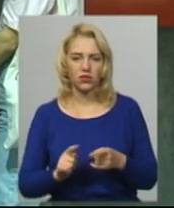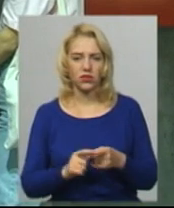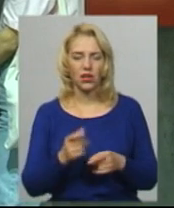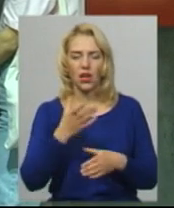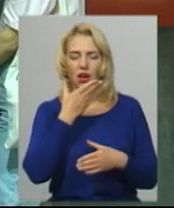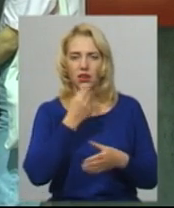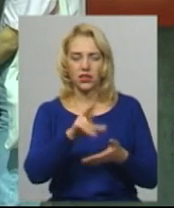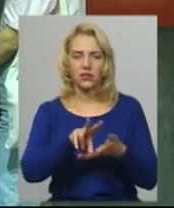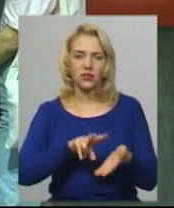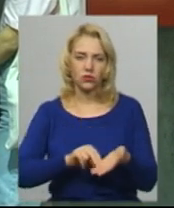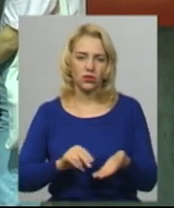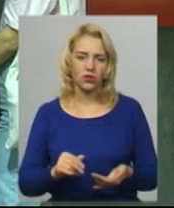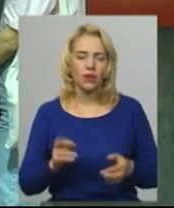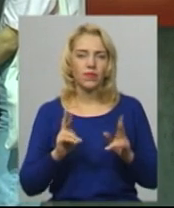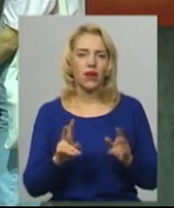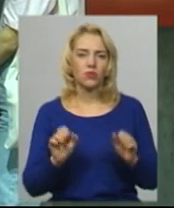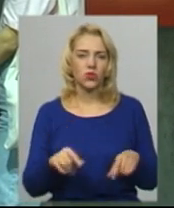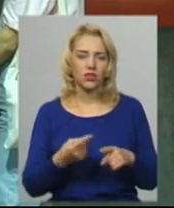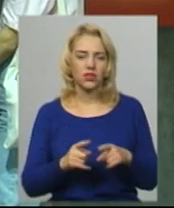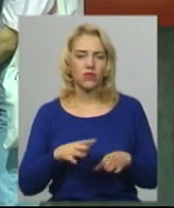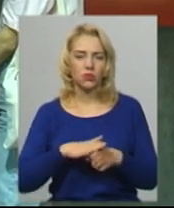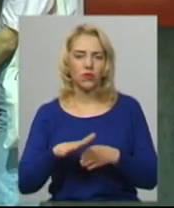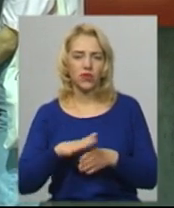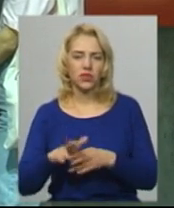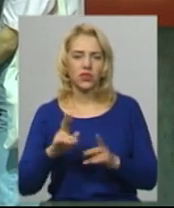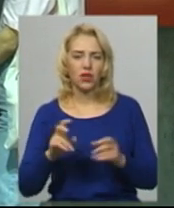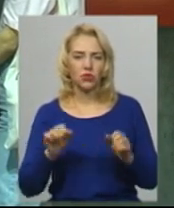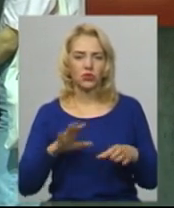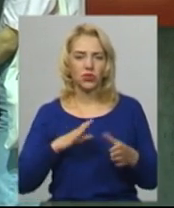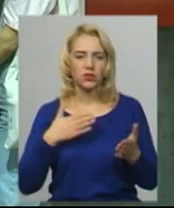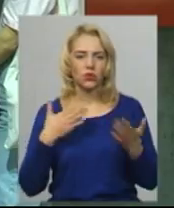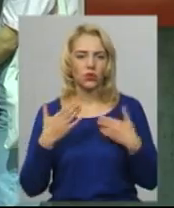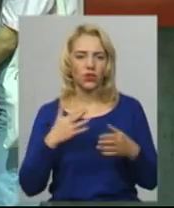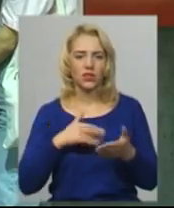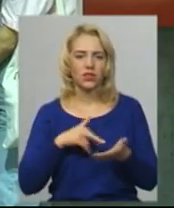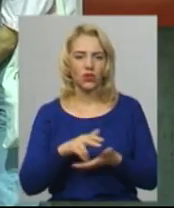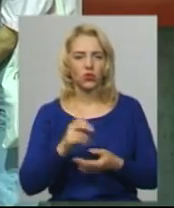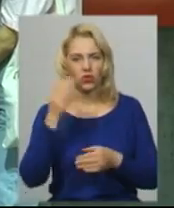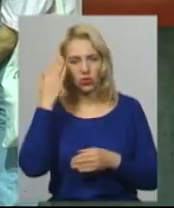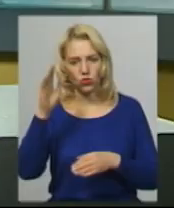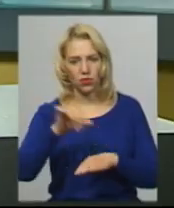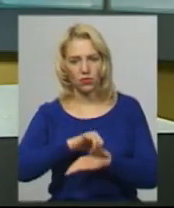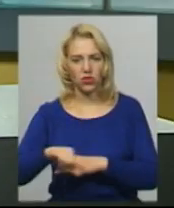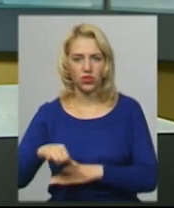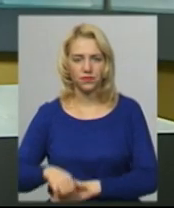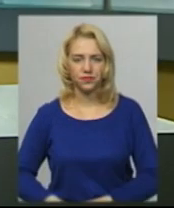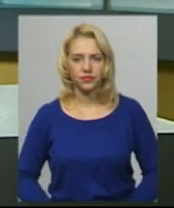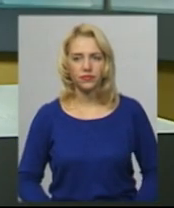таким класним зразком, власне як може відбуватися, як відбувається це спілкування, не заходячи на чужі межі».